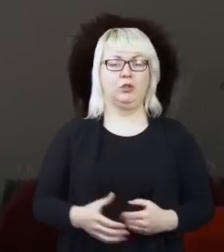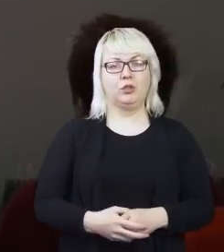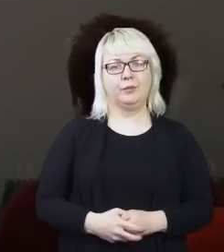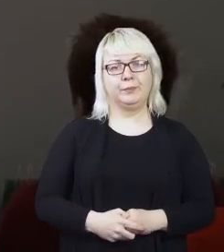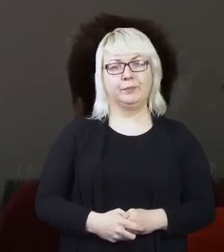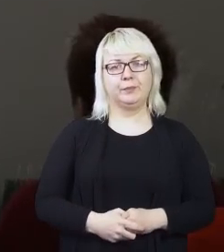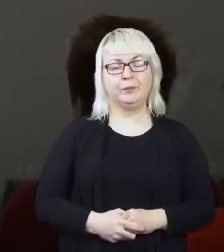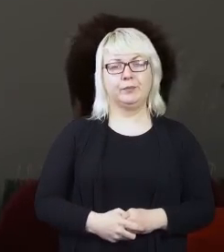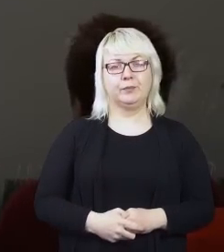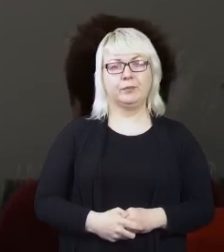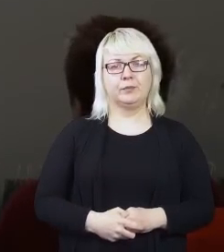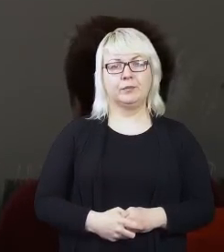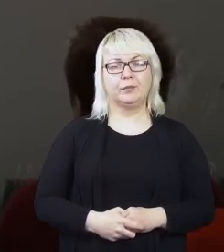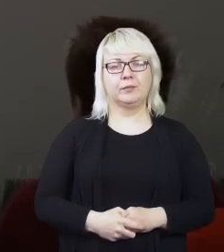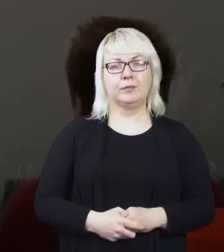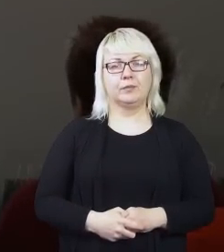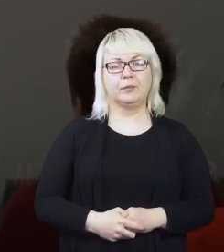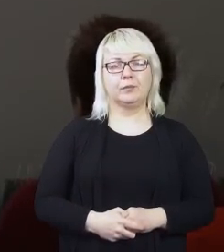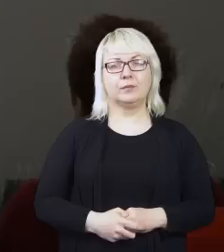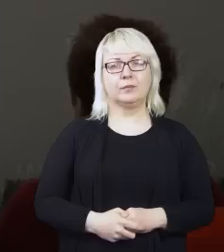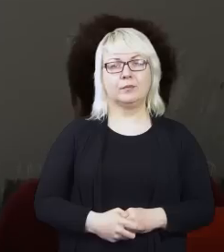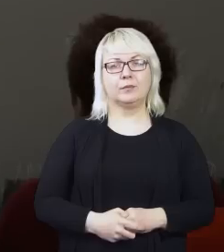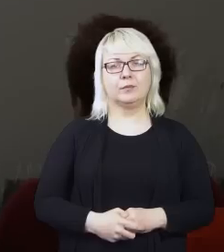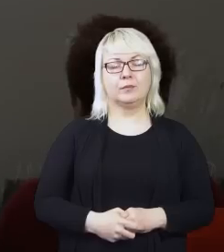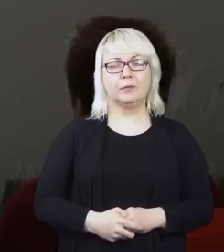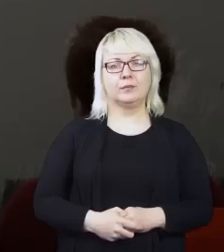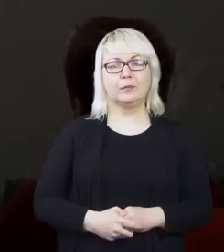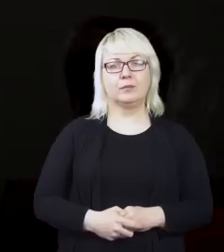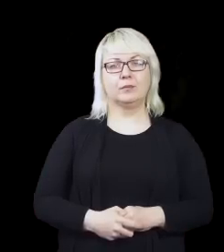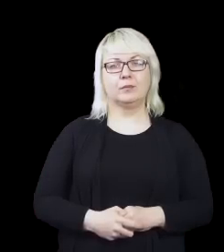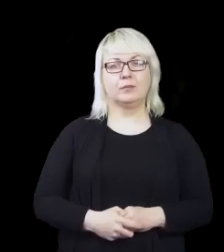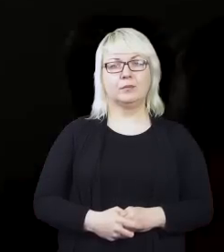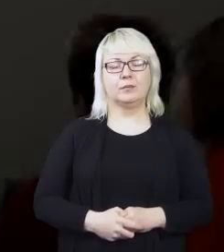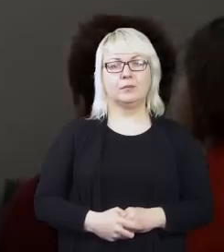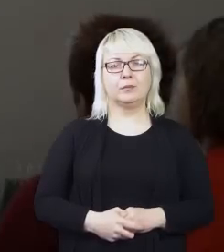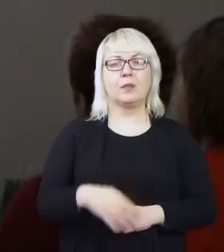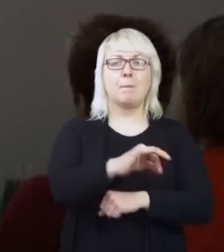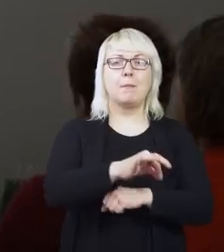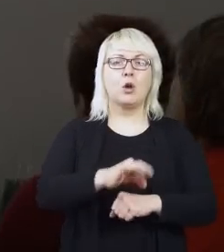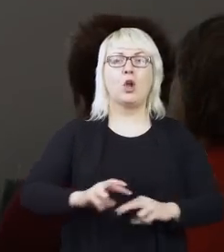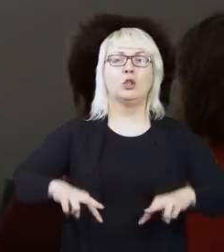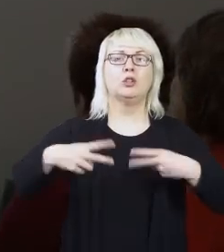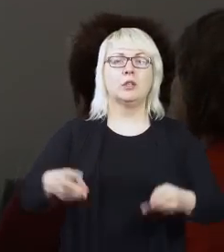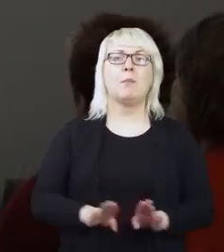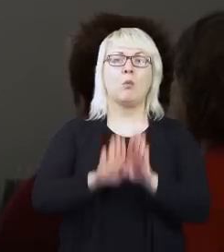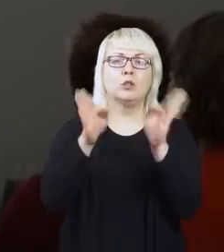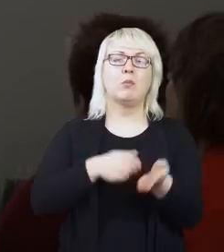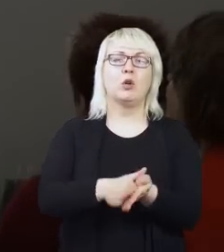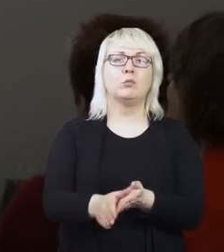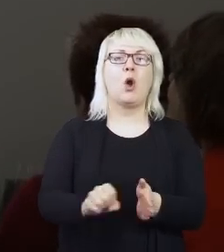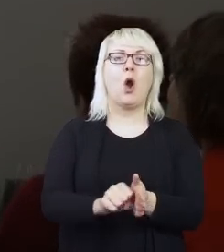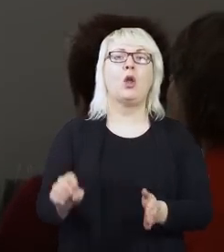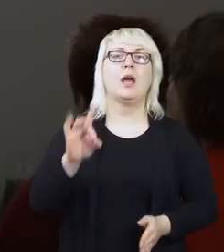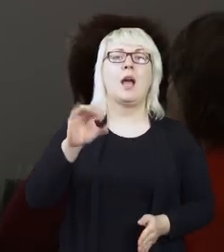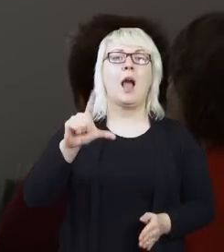udostępniać, oczywiście tutaj o dostępności poznawczej, która jest najważniejsza. Projekt dostępnego muzeum rozpoczął się właśnie od